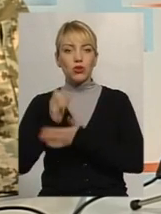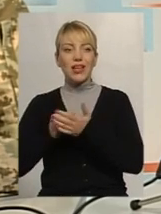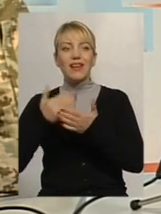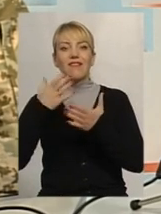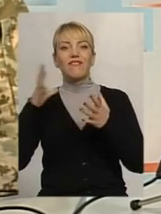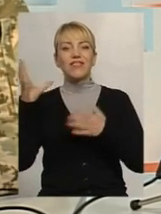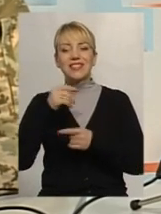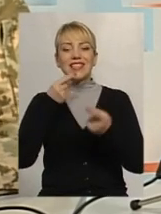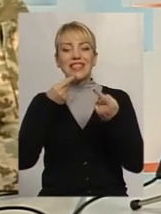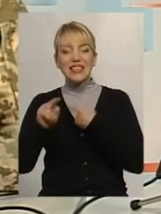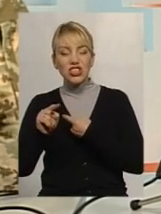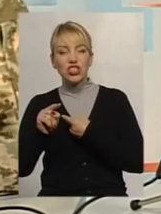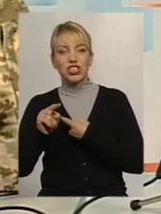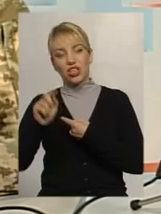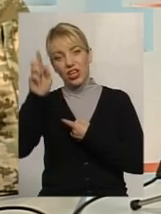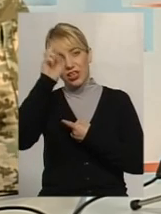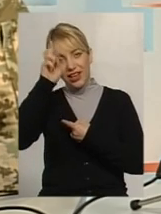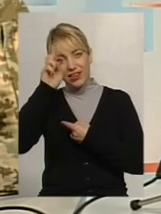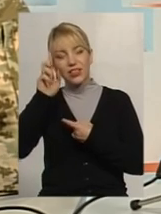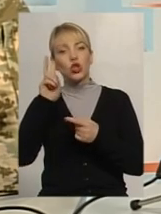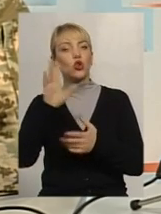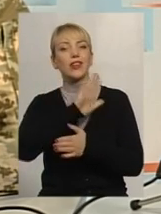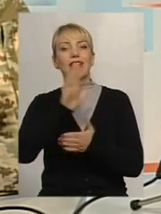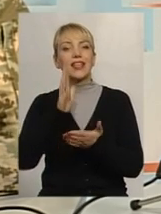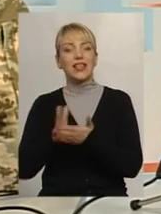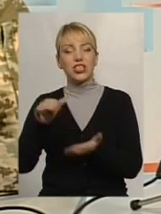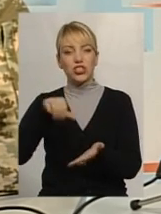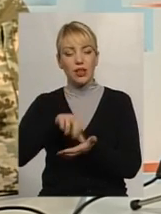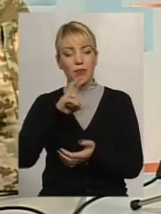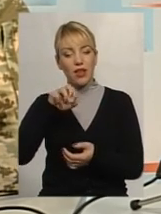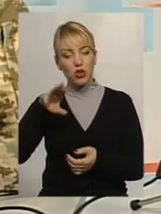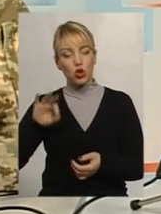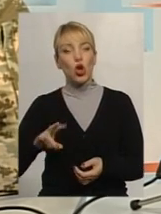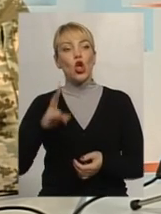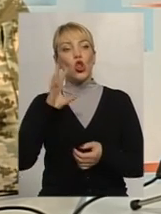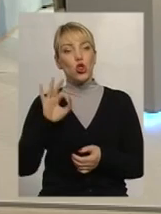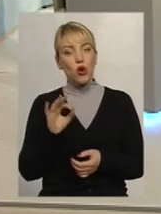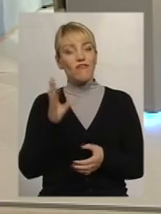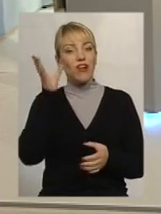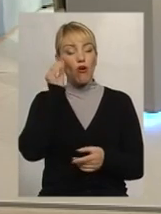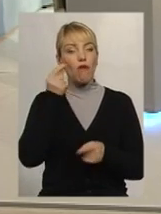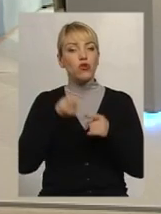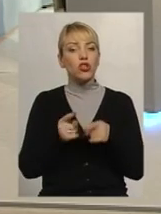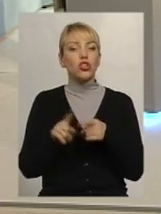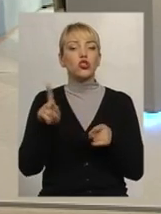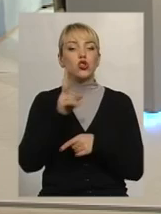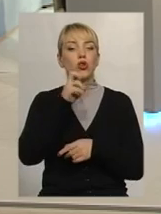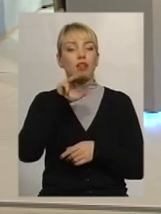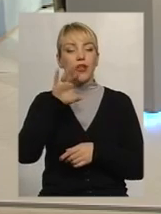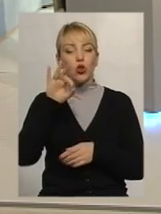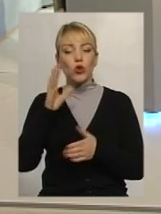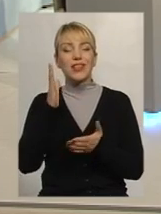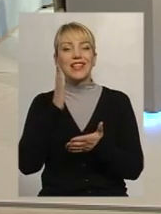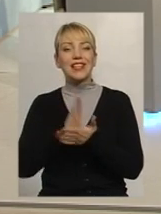членів НАТО. Але враховуючи те, що НАТО – це об'єднання демократичних країн, які ставлять за